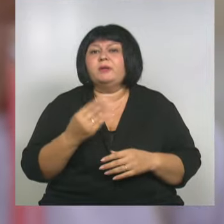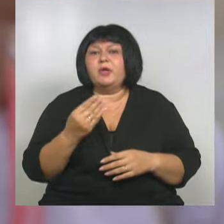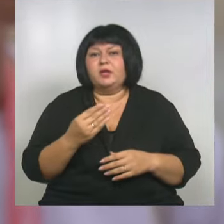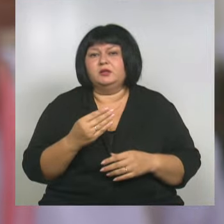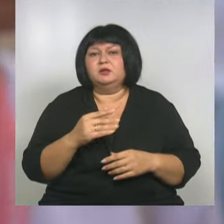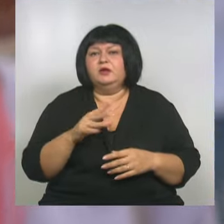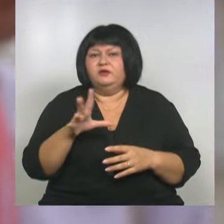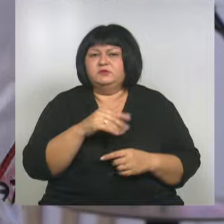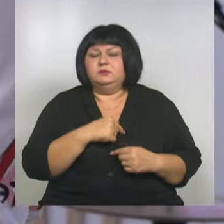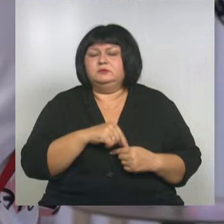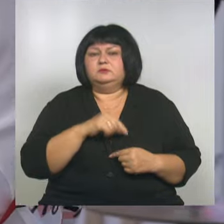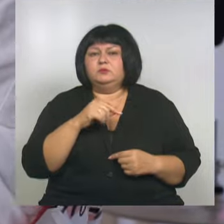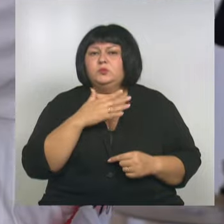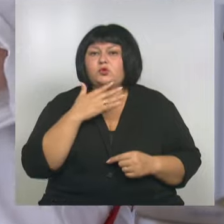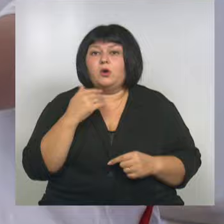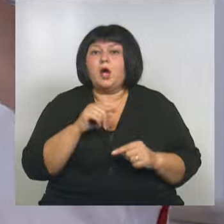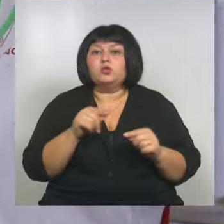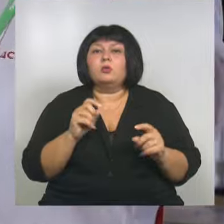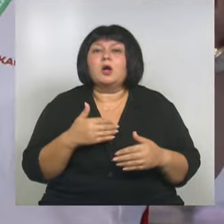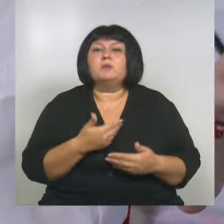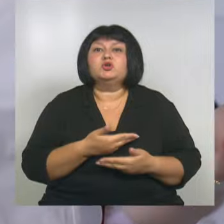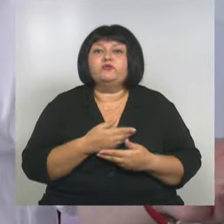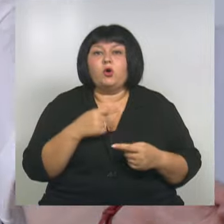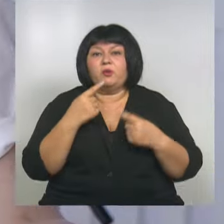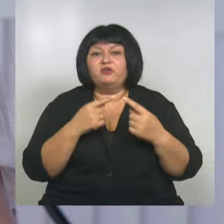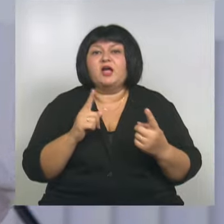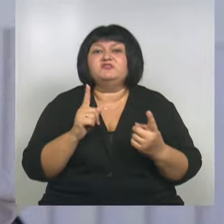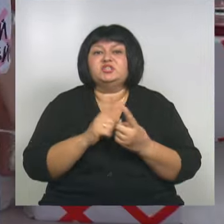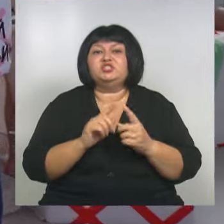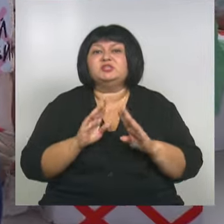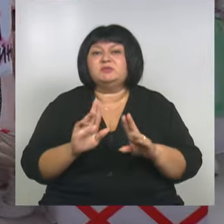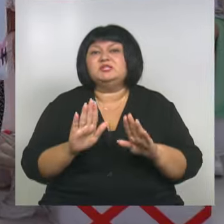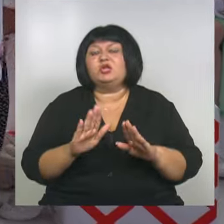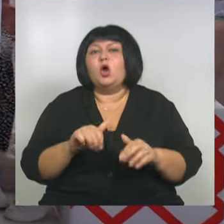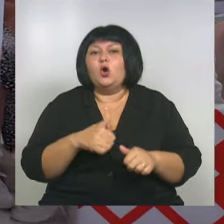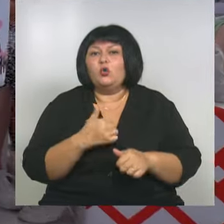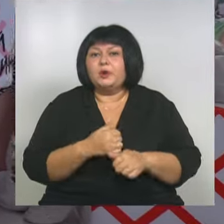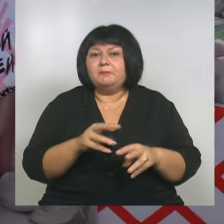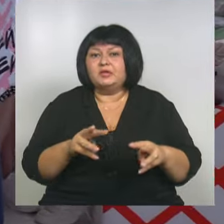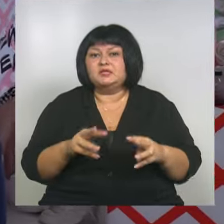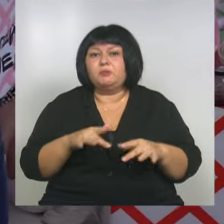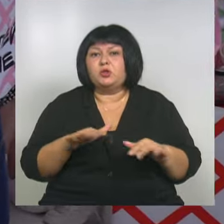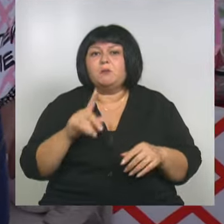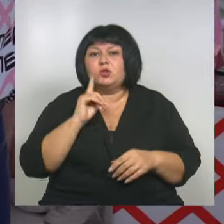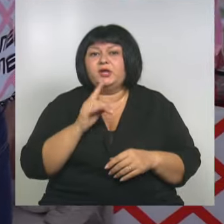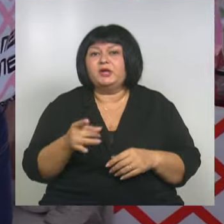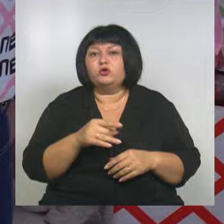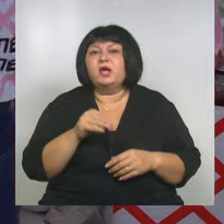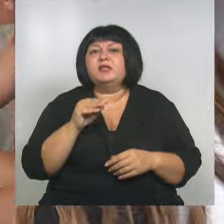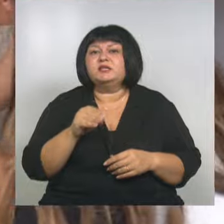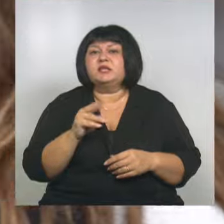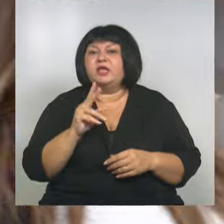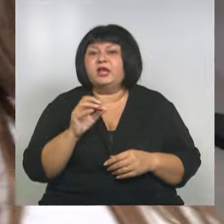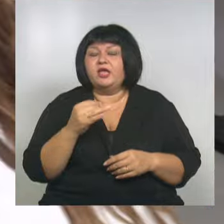тронул многих. О том, как мы живем, говорили и на встрече с заместителем губернатора, министром по делам молодежи региона Татьяной